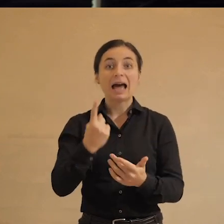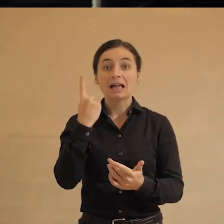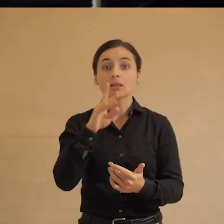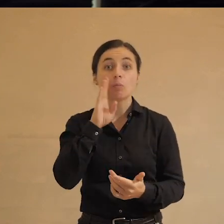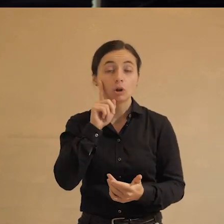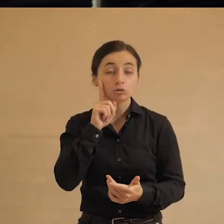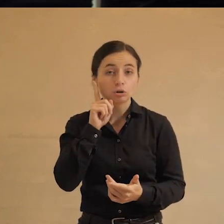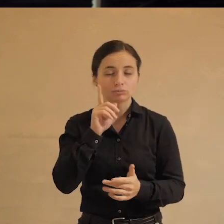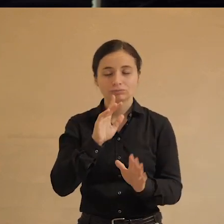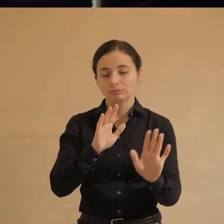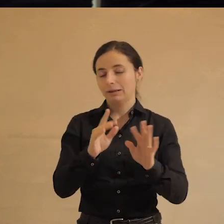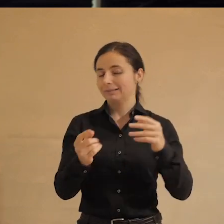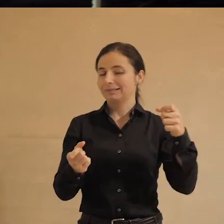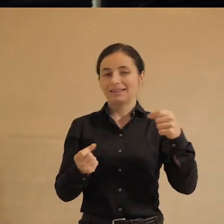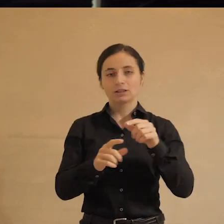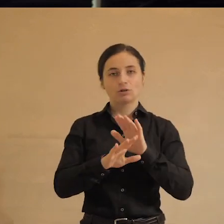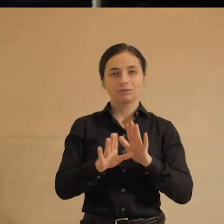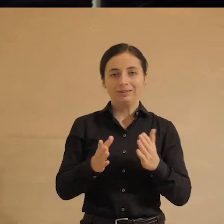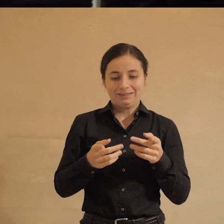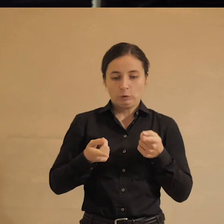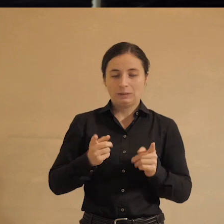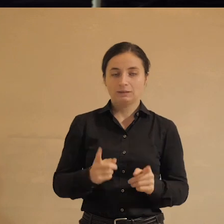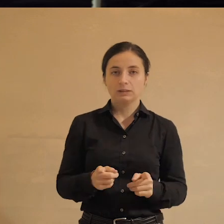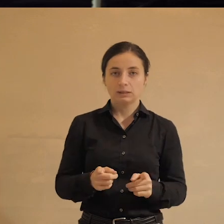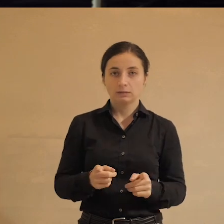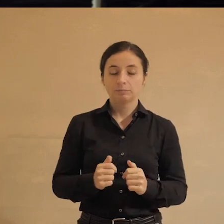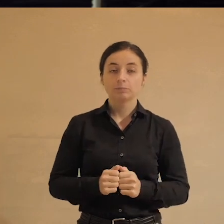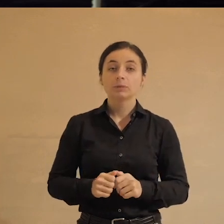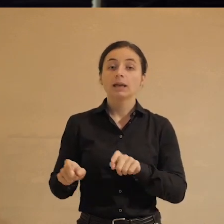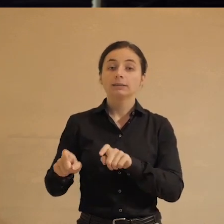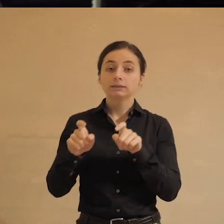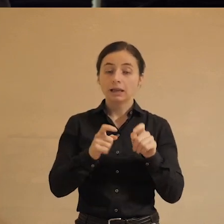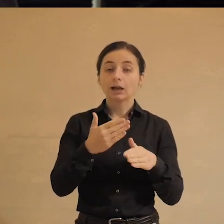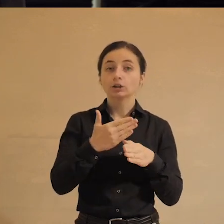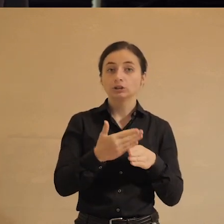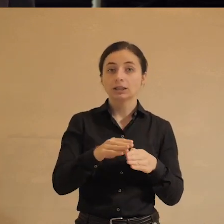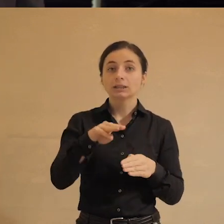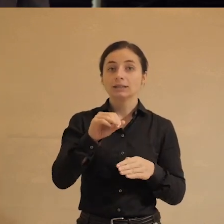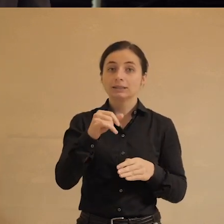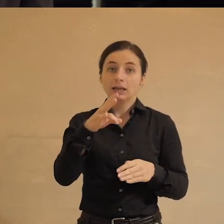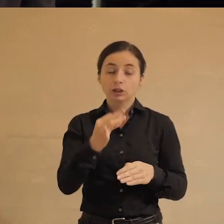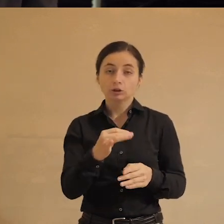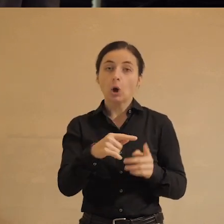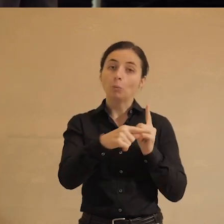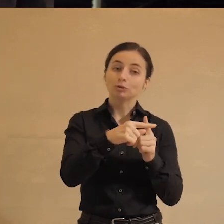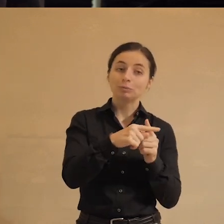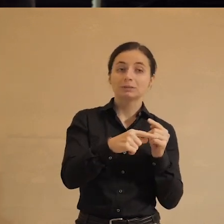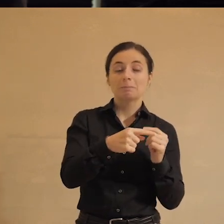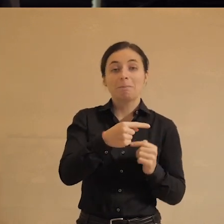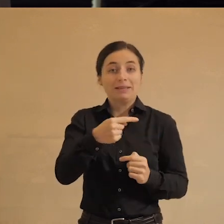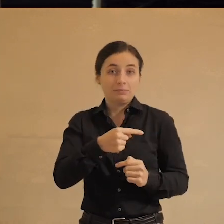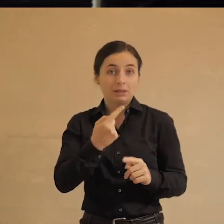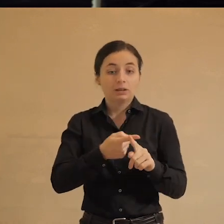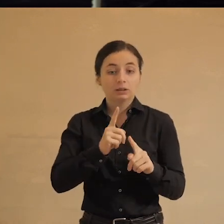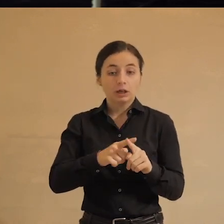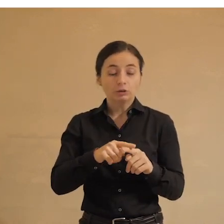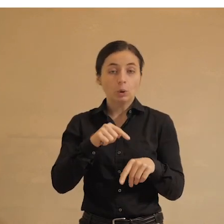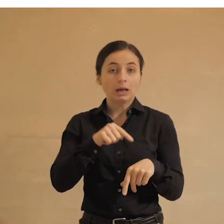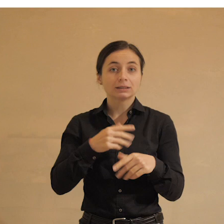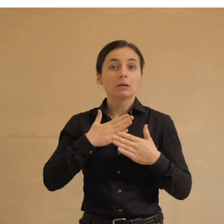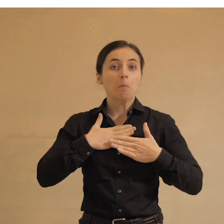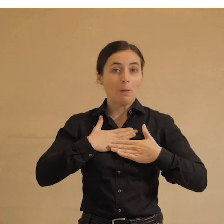молодежь, больше не соответствует действительности. Значит, переходим к той части технооптимизма и технопессимизма, которая больше касается моей